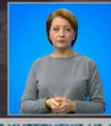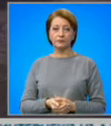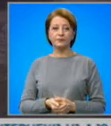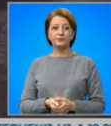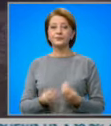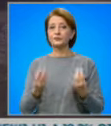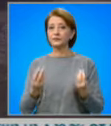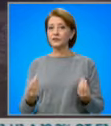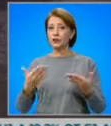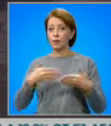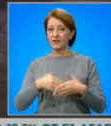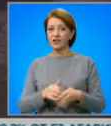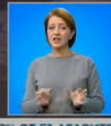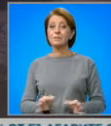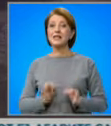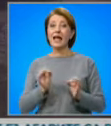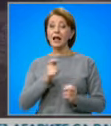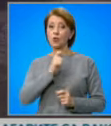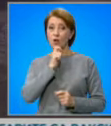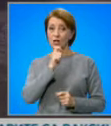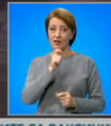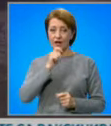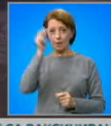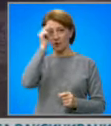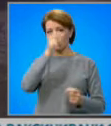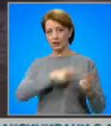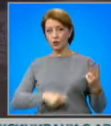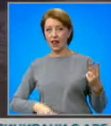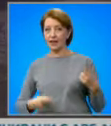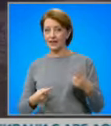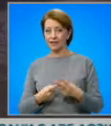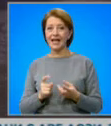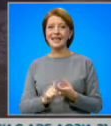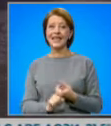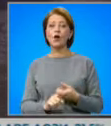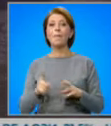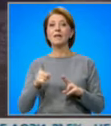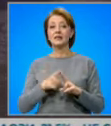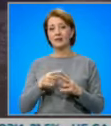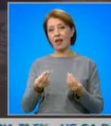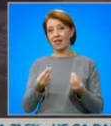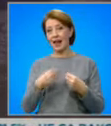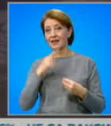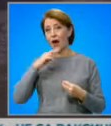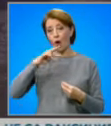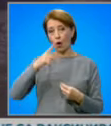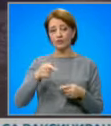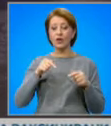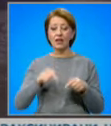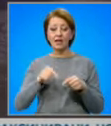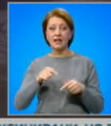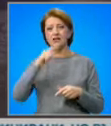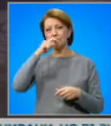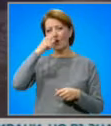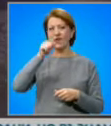Добър вечер. В специално интервю за БНТ Кирил Петков дада отговор именно на тези толкова